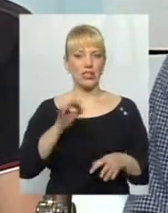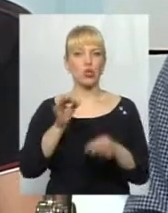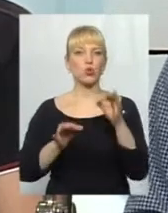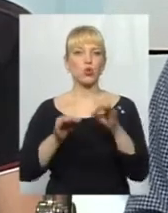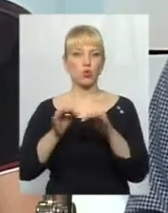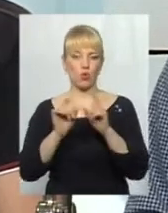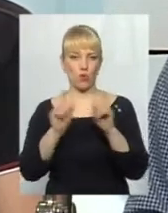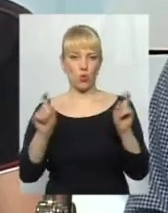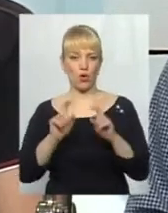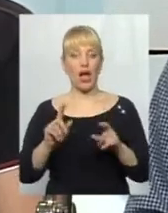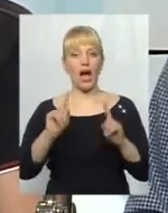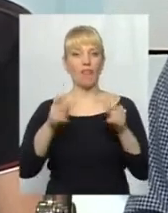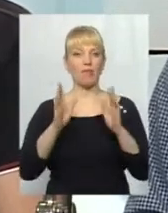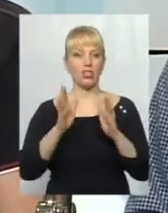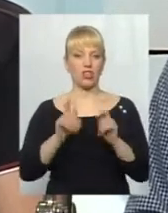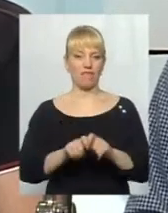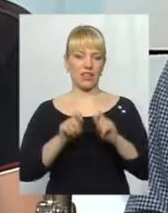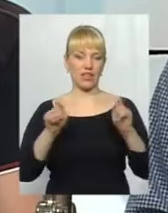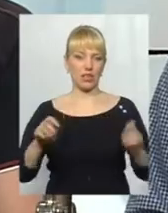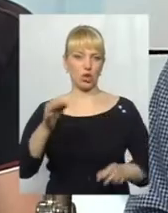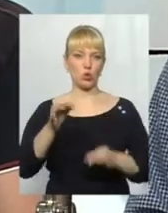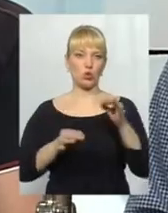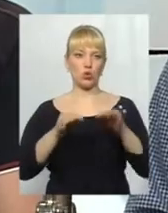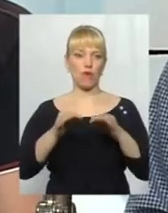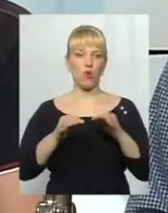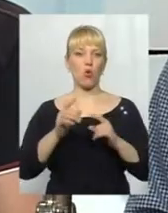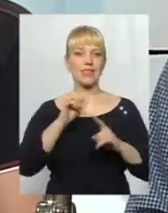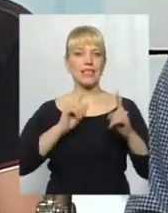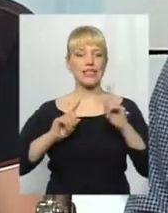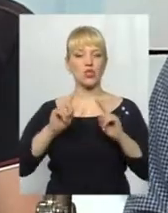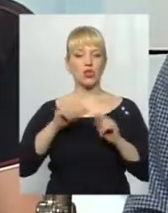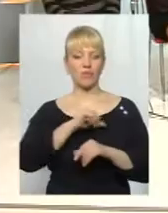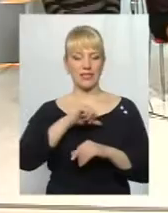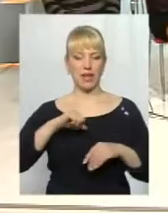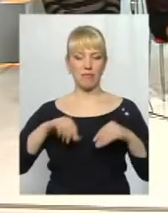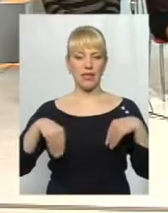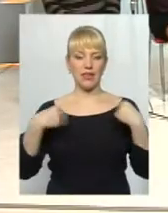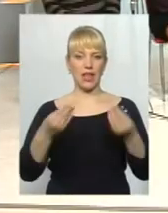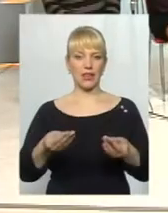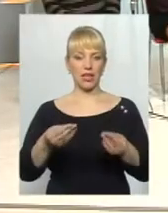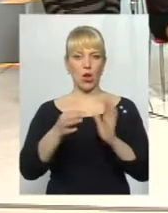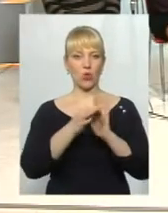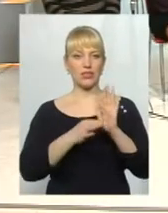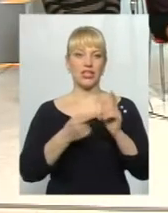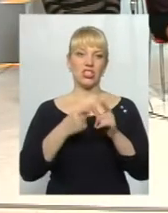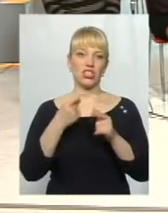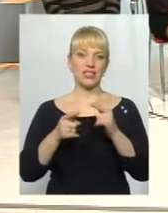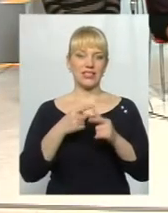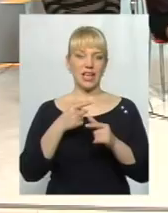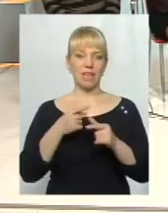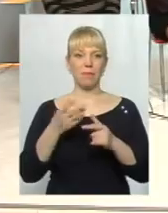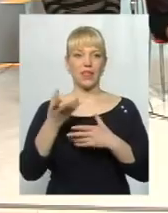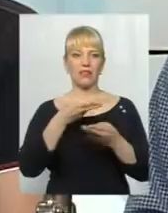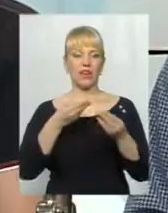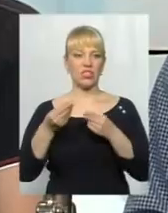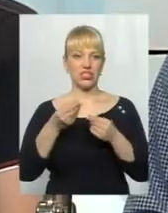одного – відкритого судового засідання, аби ми самі дали оцінку, чи це паршиві вівці серед нас, і